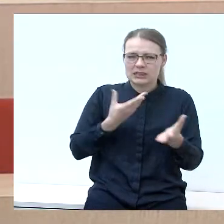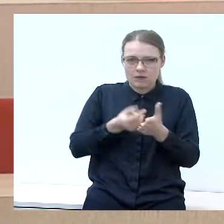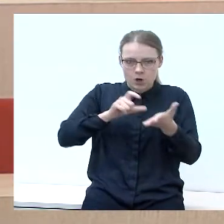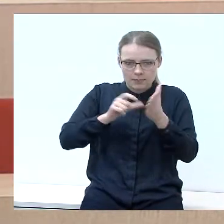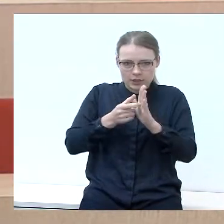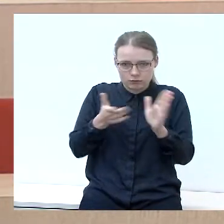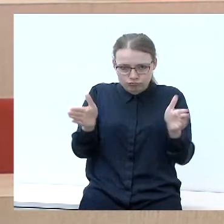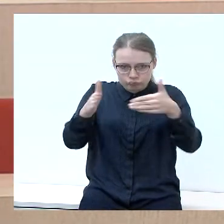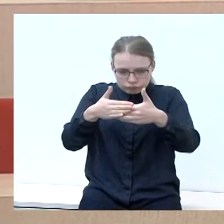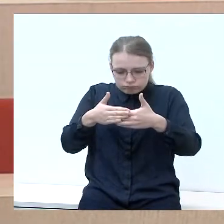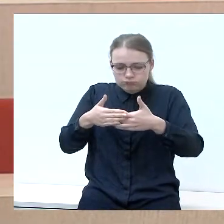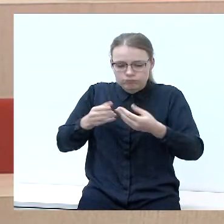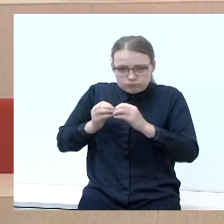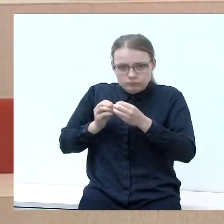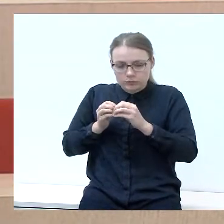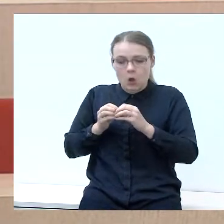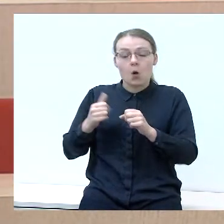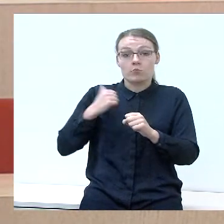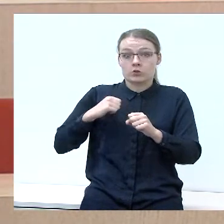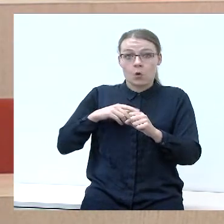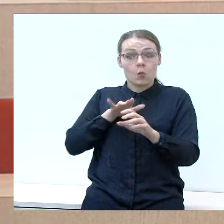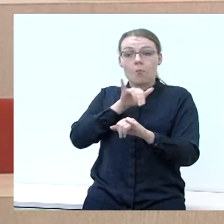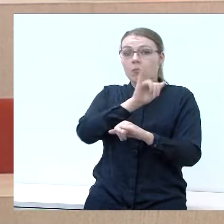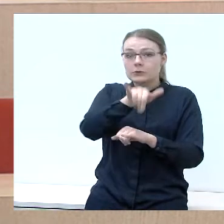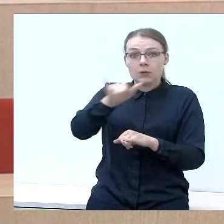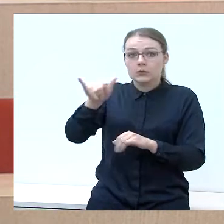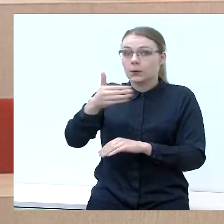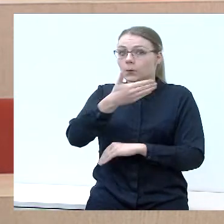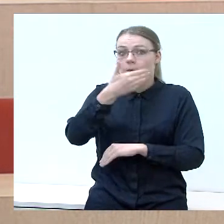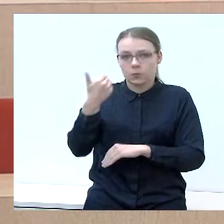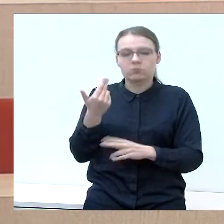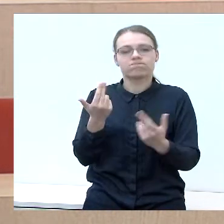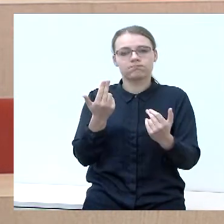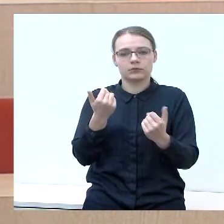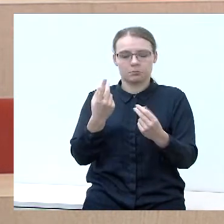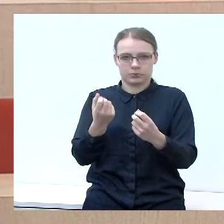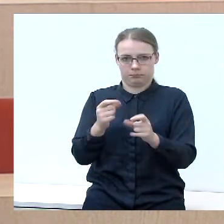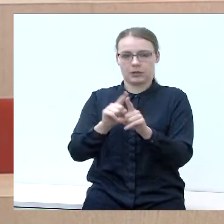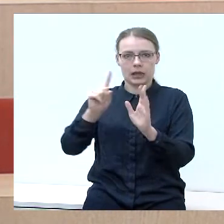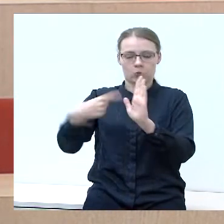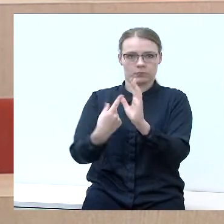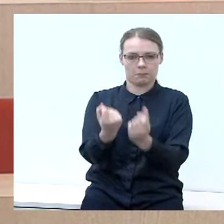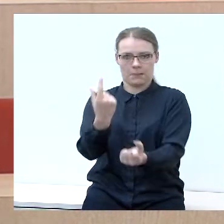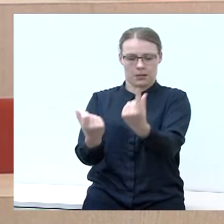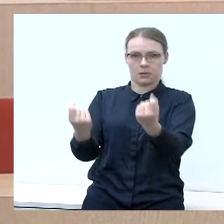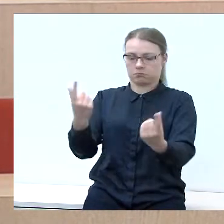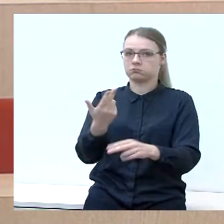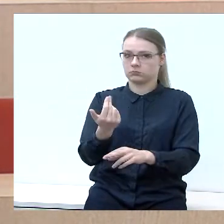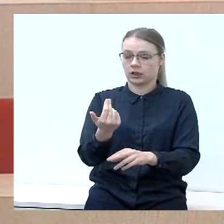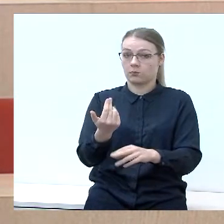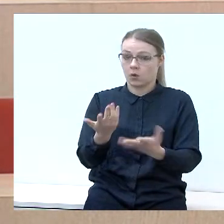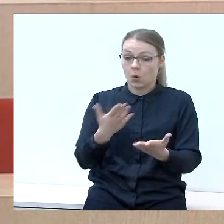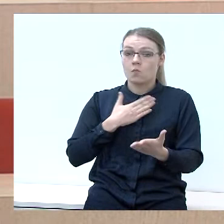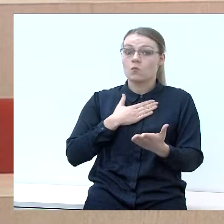ir nenukiliaujam pa žmogų, tuomet ir tų neaiškumų yra daugiau. Tai čia toks mūsų siūlymas būtų tai,